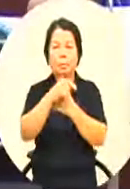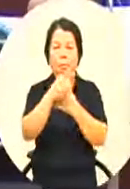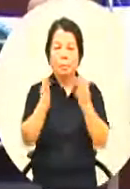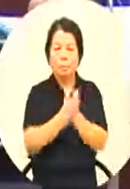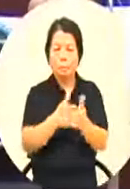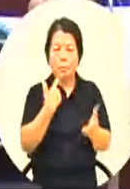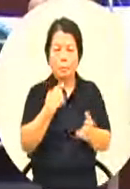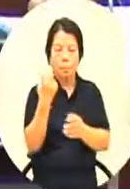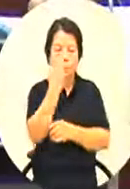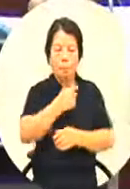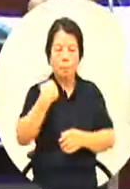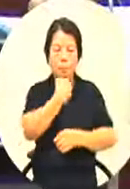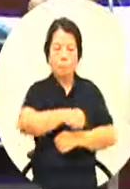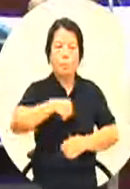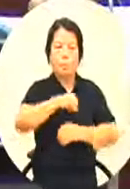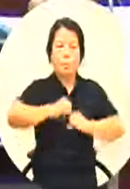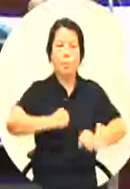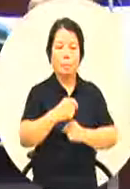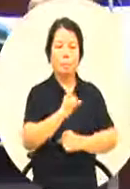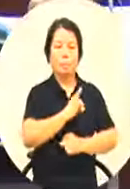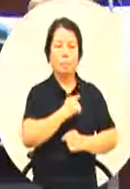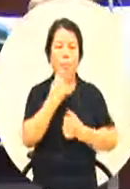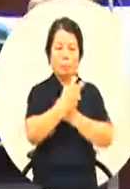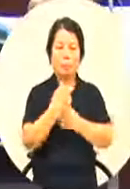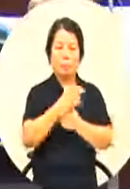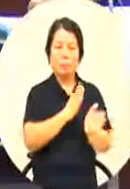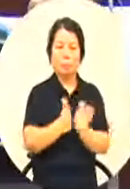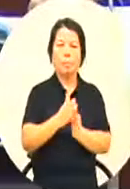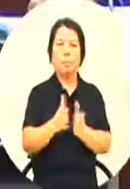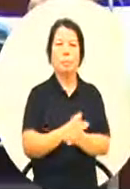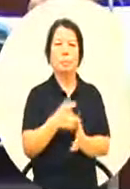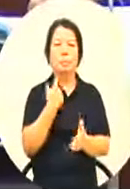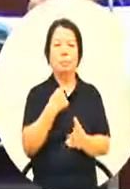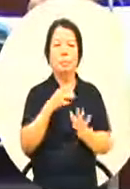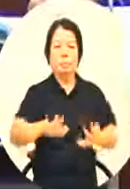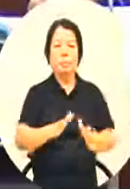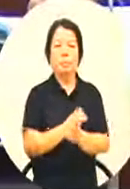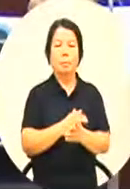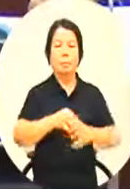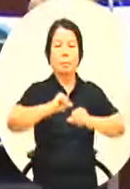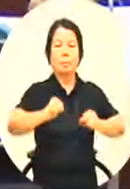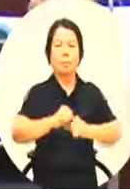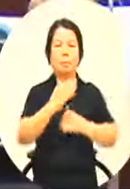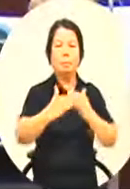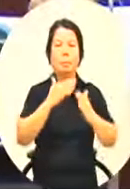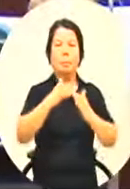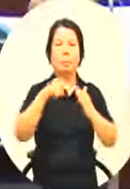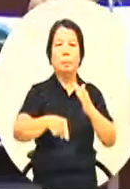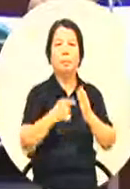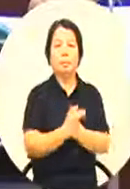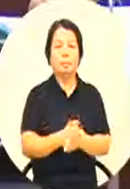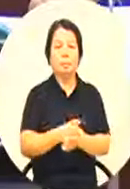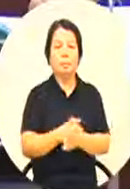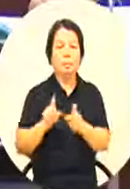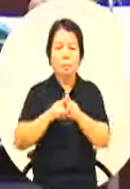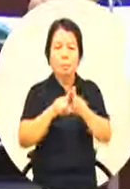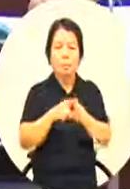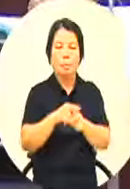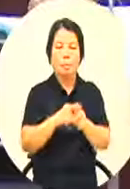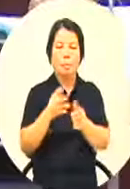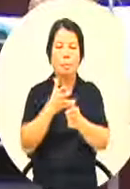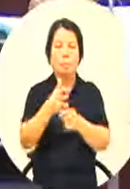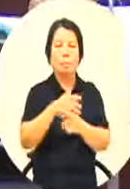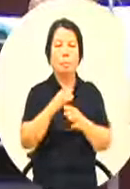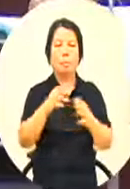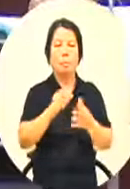怎么样健康自我管理我们希望能够促成真的是一个健康学员那另外的那个追踪的调查是跟卫